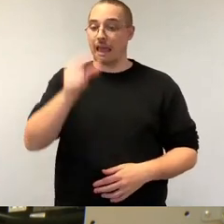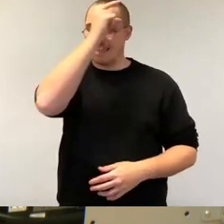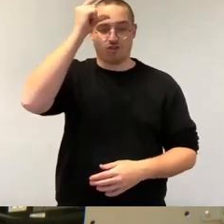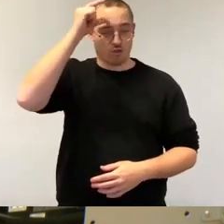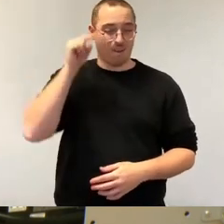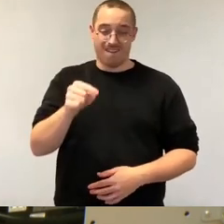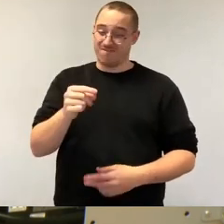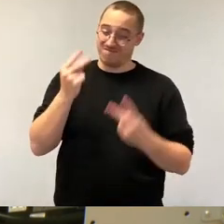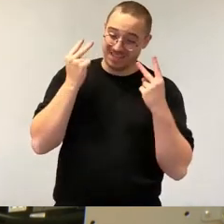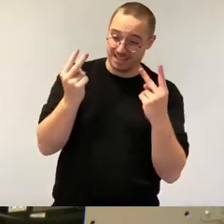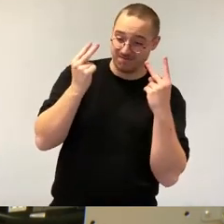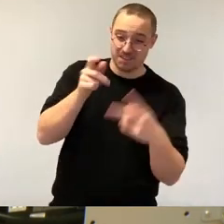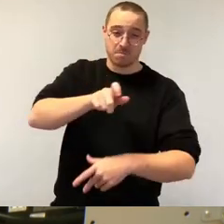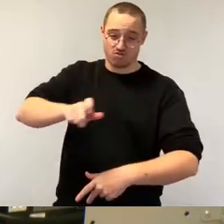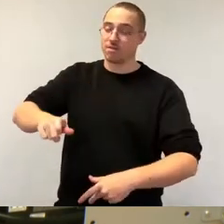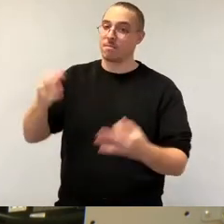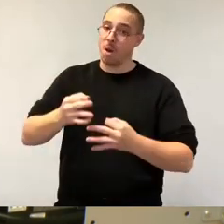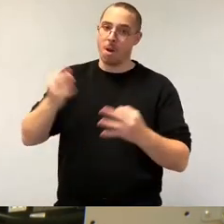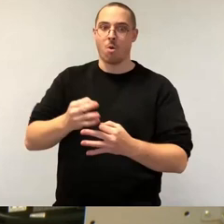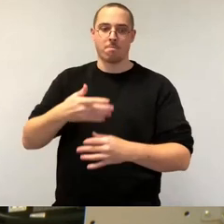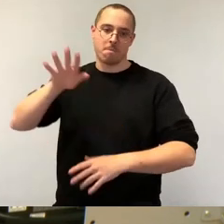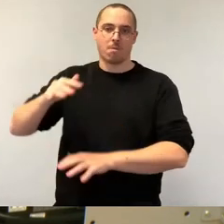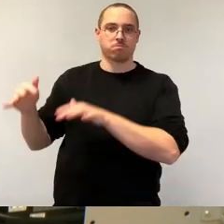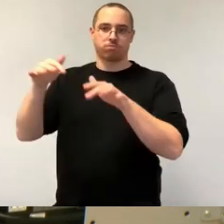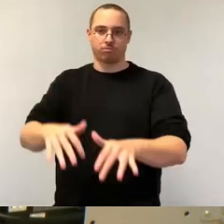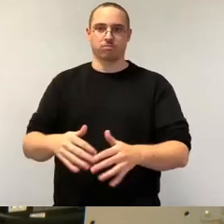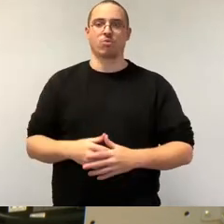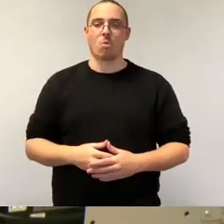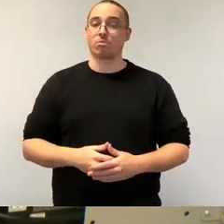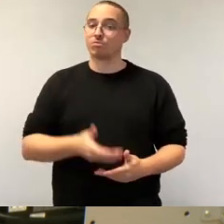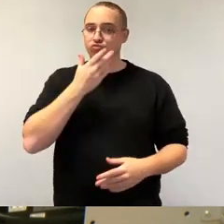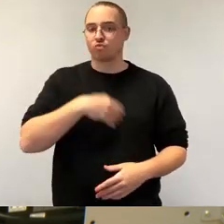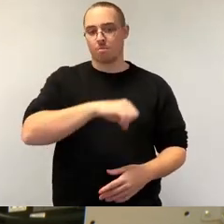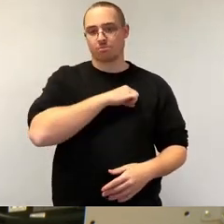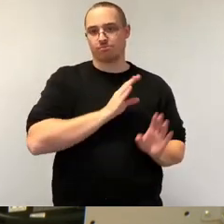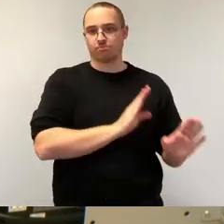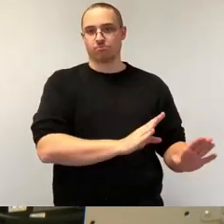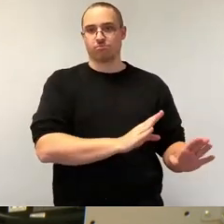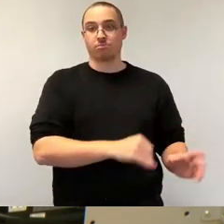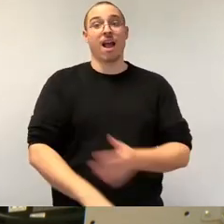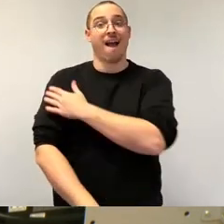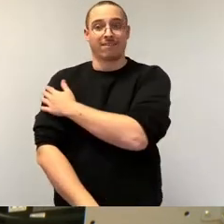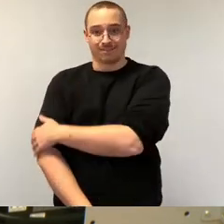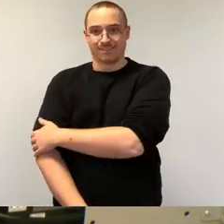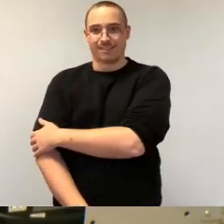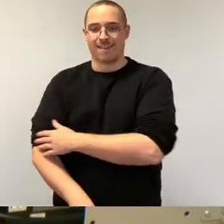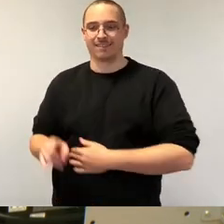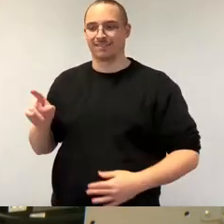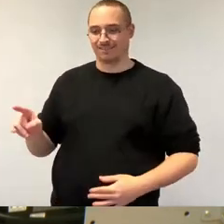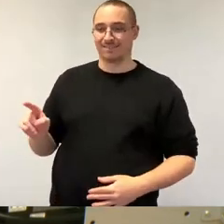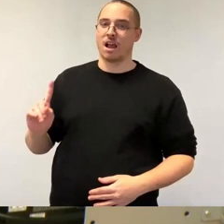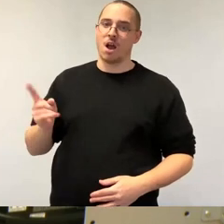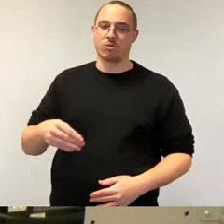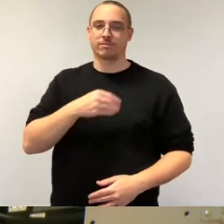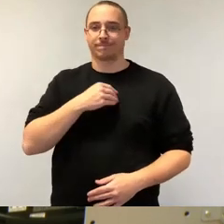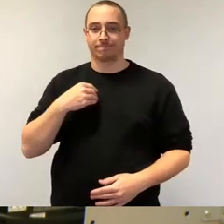Die Glanzseite der beschriebenen Medaille hat aber auch eine Kehrseite, die zur Wahrheit dazugehört. Wir erwarten 3.000 neue Arbeitsplätze durch das